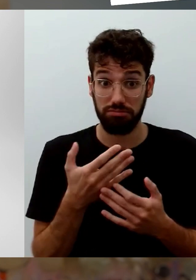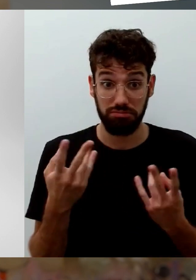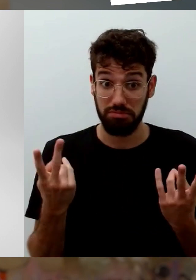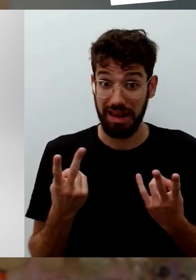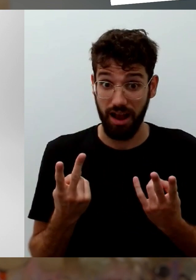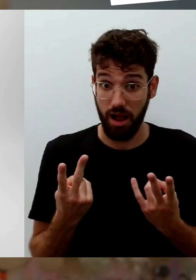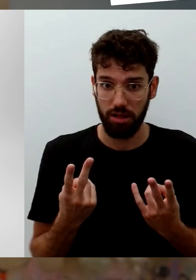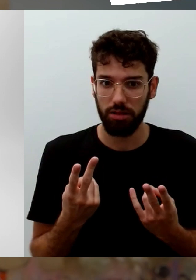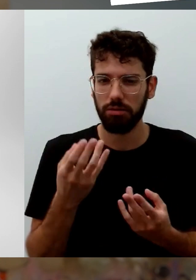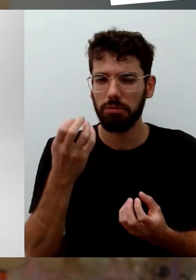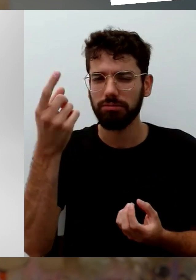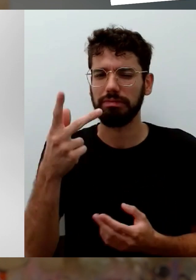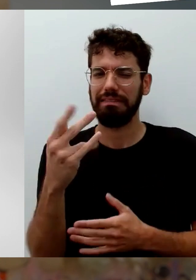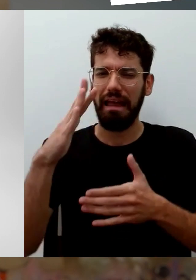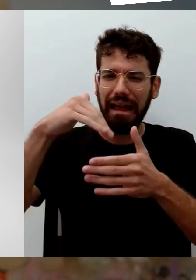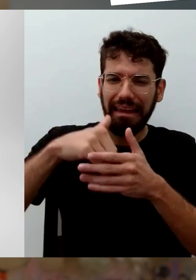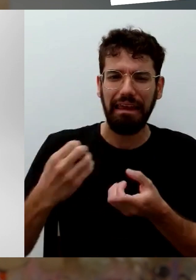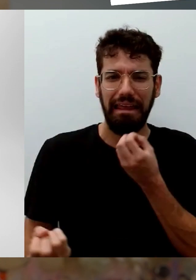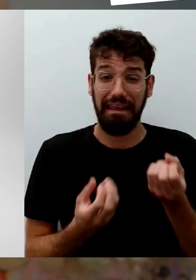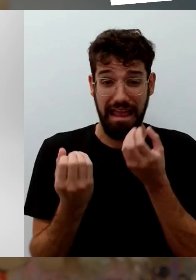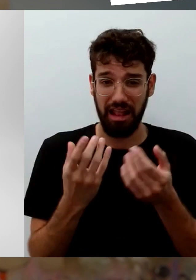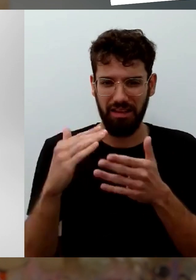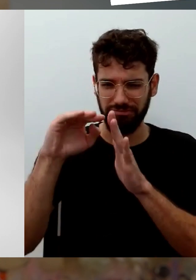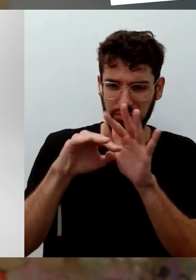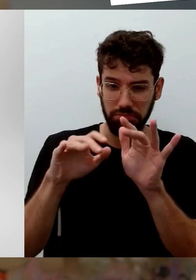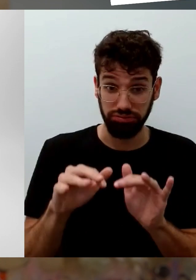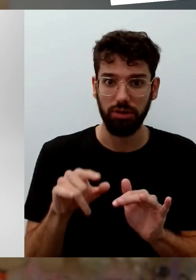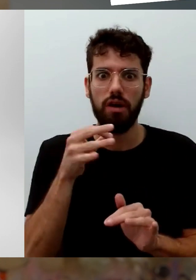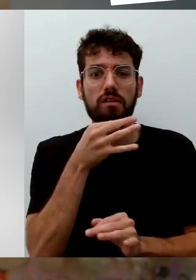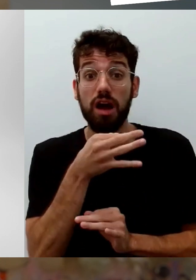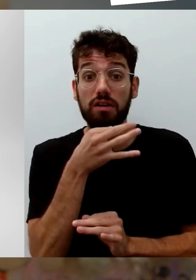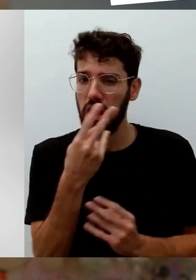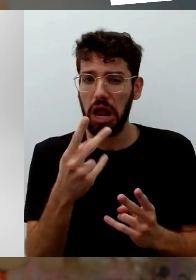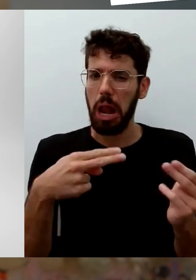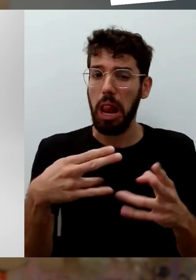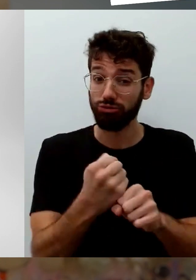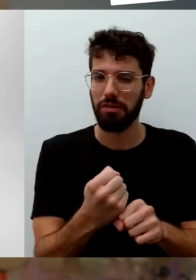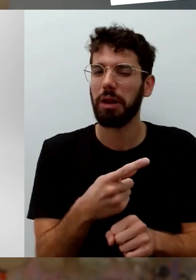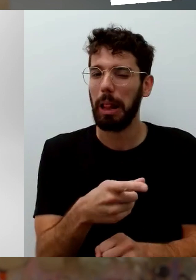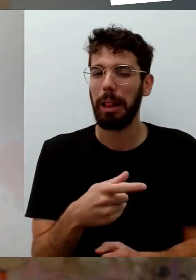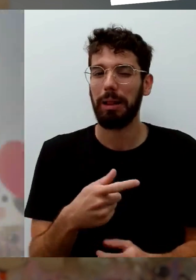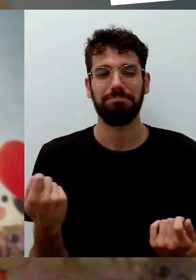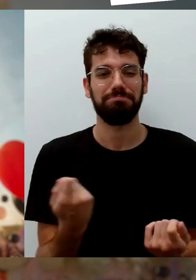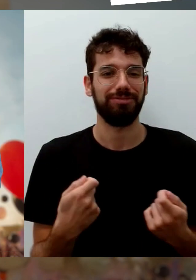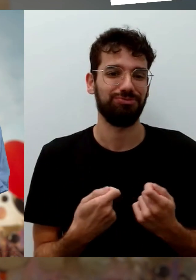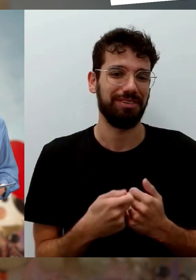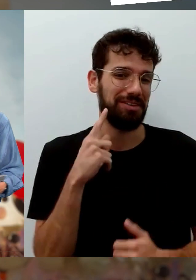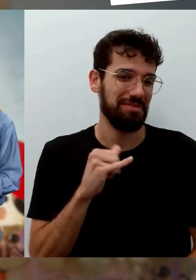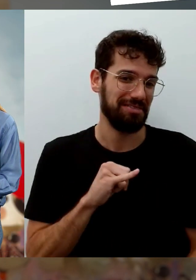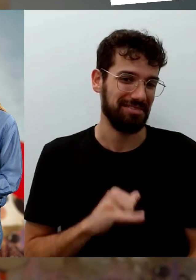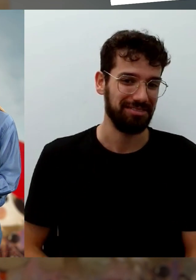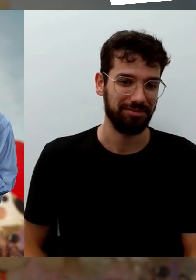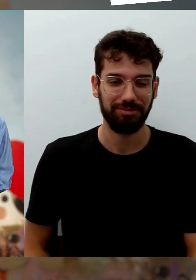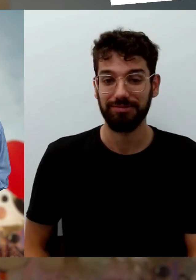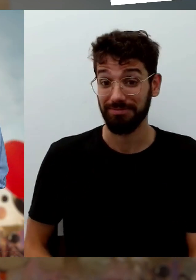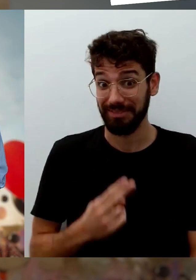mittels Chat-GPT und weiterer KI programmiert wurde und ich glaube, da können wir viel Spaß heute mit haben. Wunderbar. Sie sehen hier